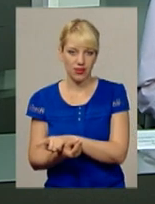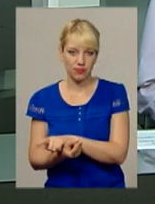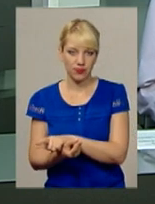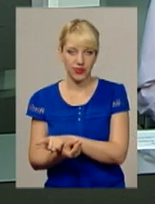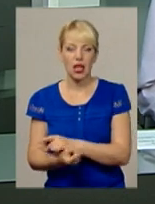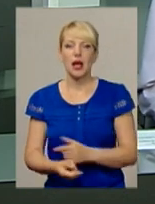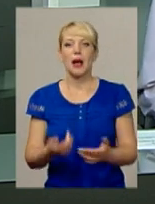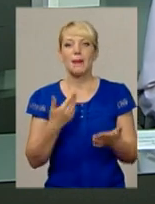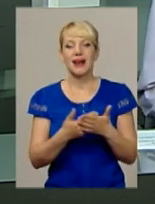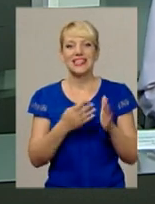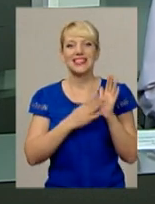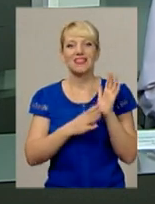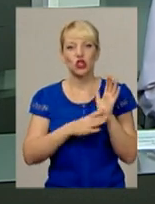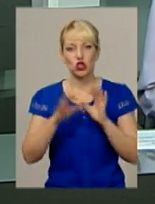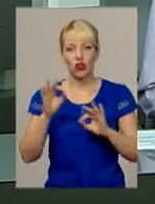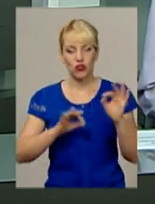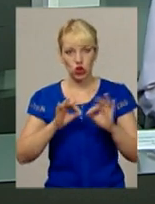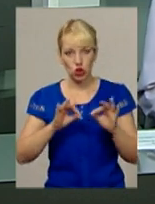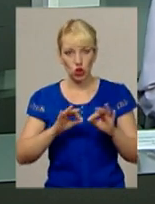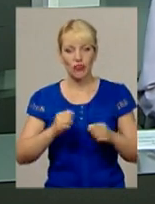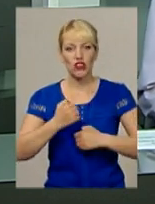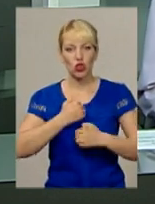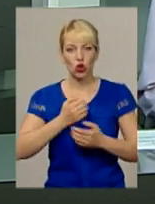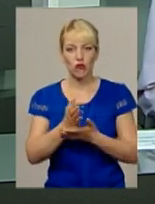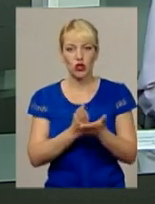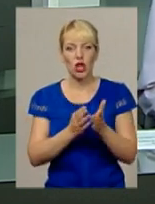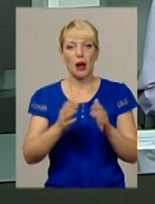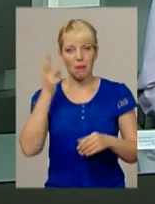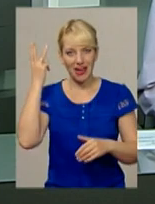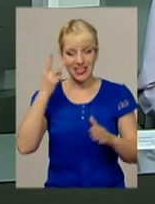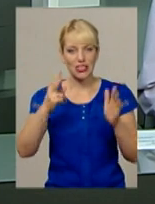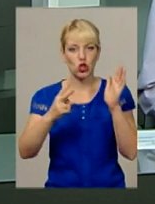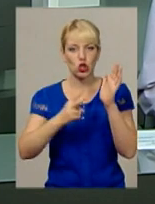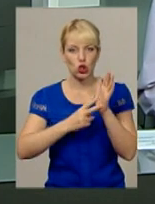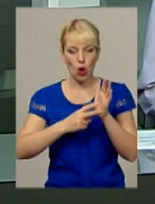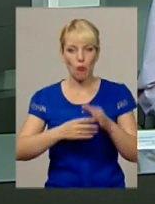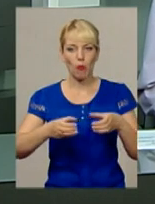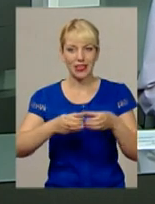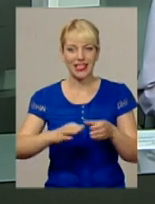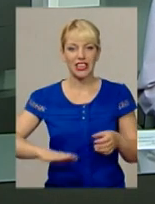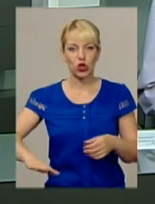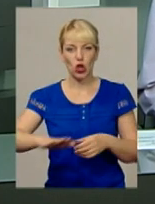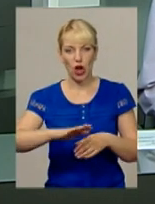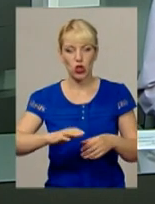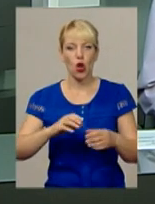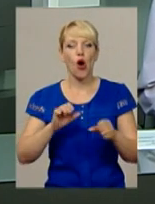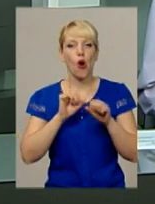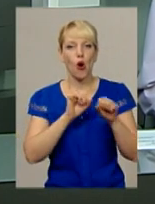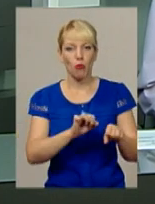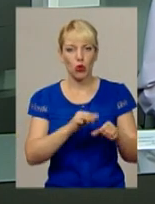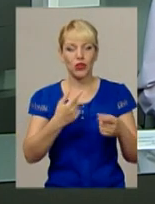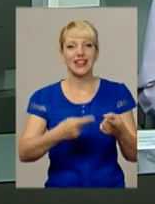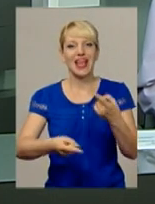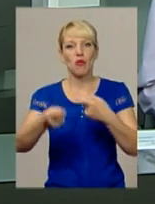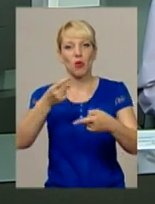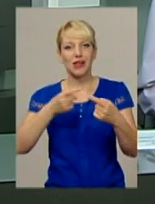Майже 90% військовослужбовців Хмельницького 7-го батальйону територіальної оборони демобілізувалися із лав Збройних сил